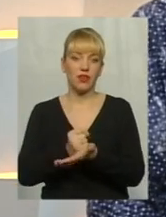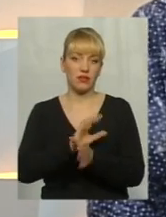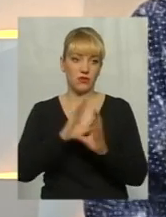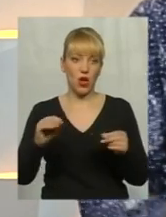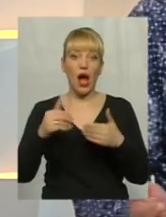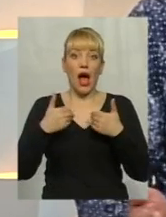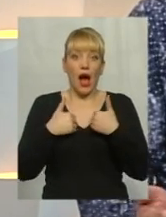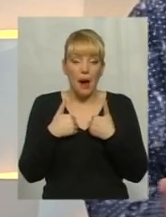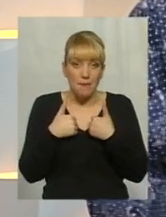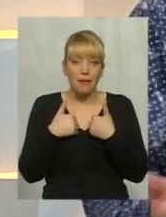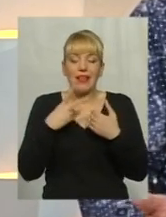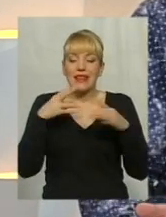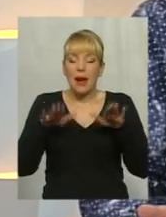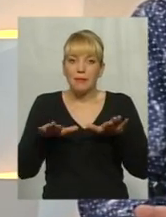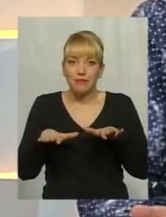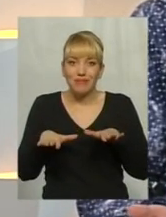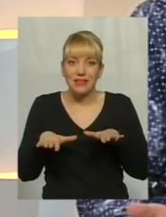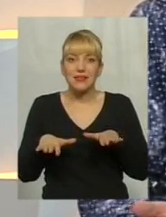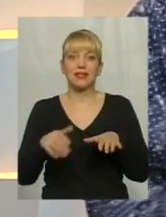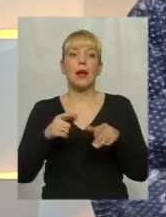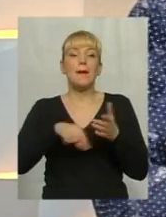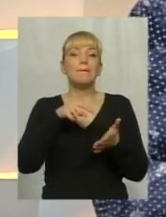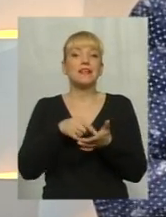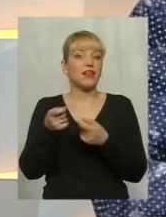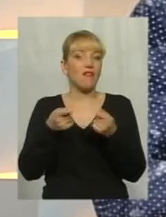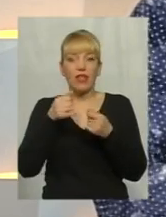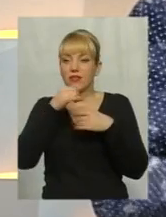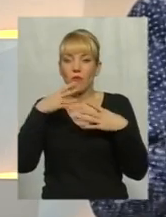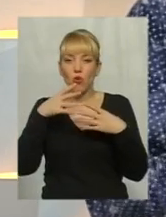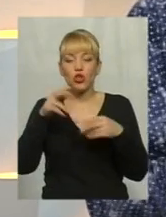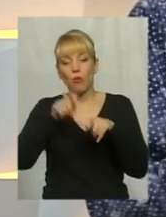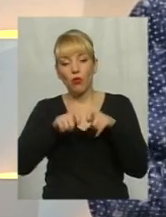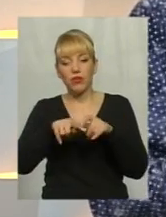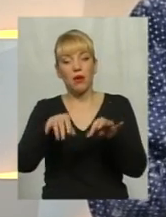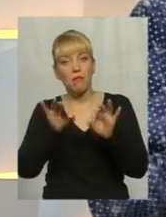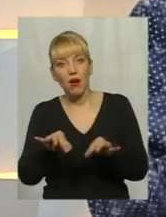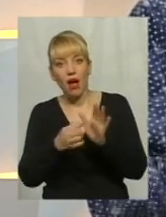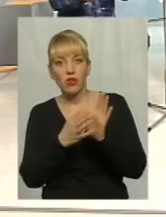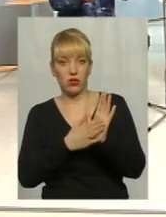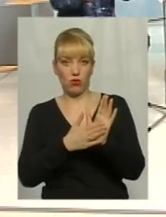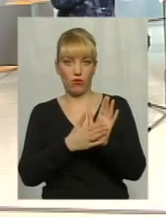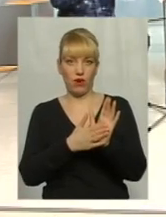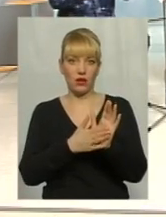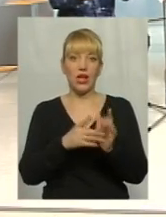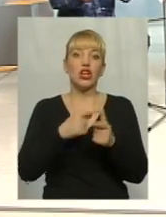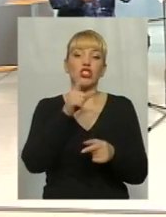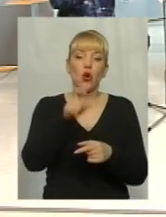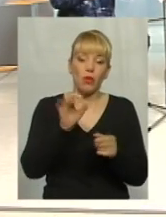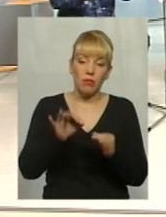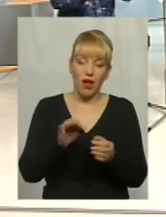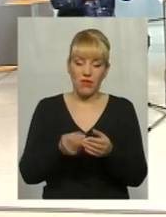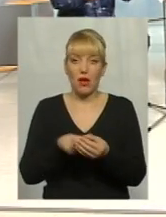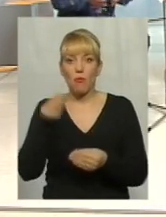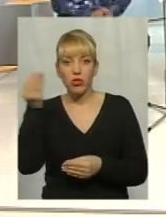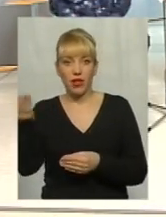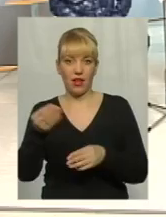міська влада не може навіть перевірити правильність нарахування цього. Вже не говорю, що затвердити, а хоч правильність, щоб людина правильно подала оці всі затрати,